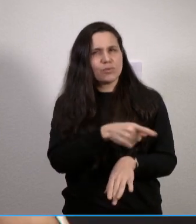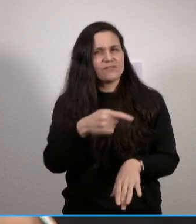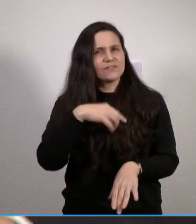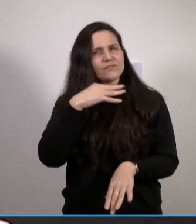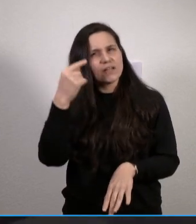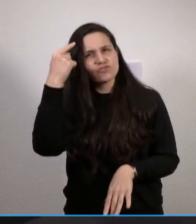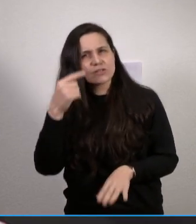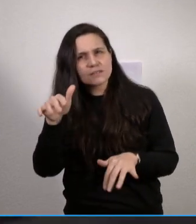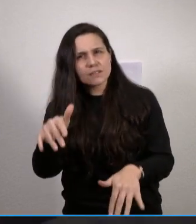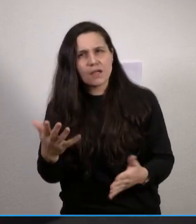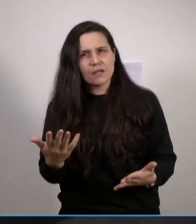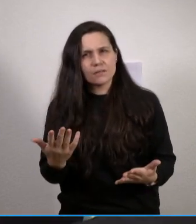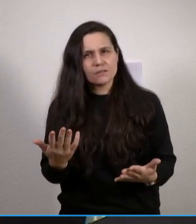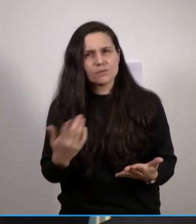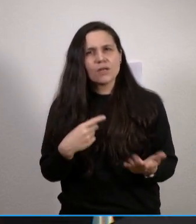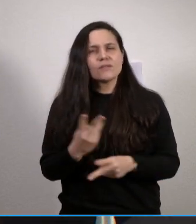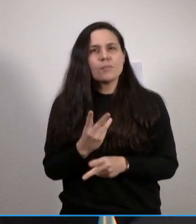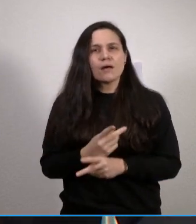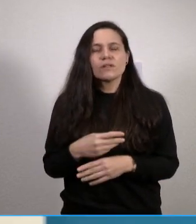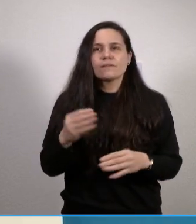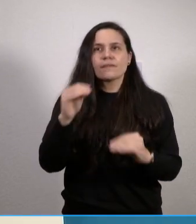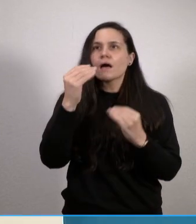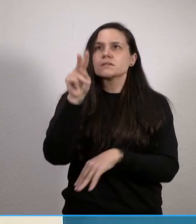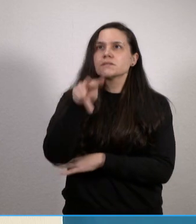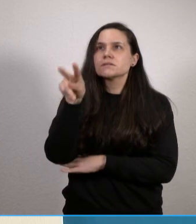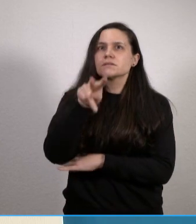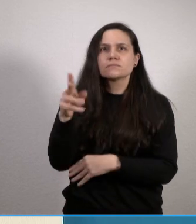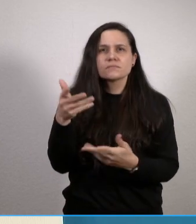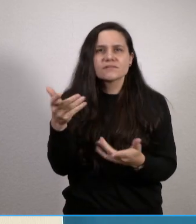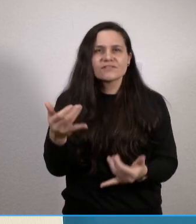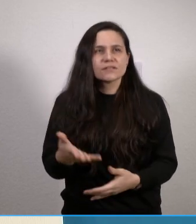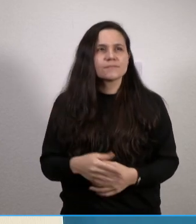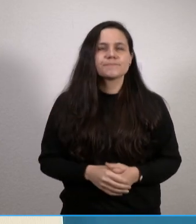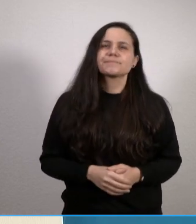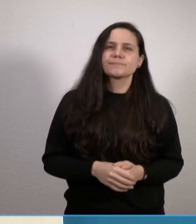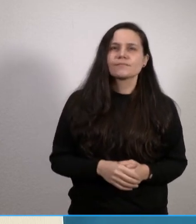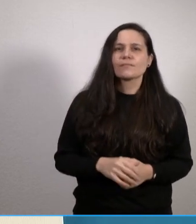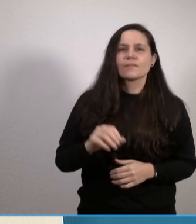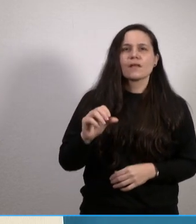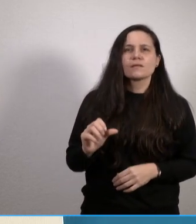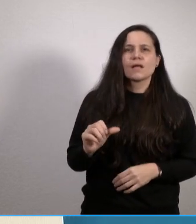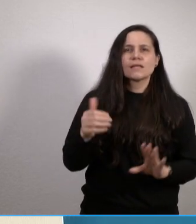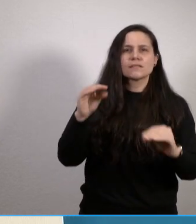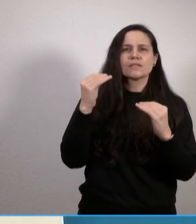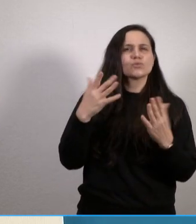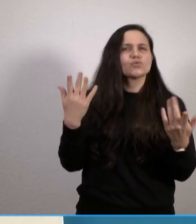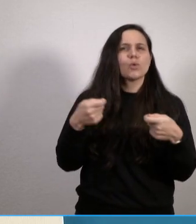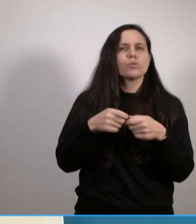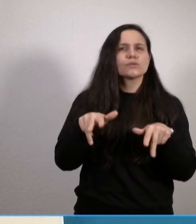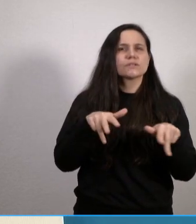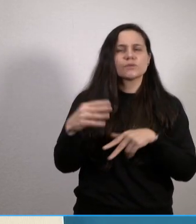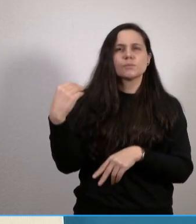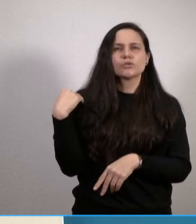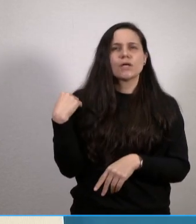sozusagen stündlich auf die Nachrichten schaut? Also mit der ersten Ankündigung unserer Bundesregierung zu sagen, dass die